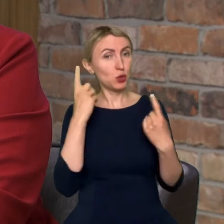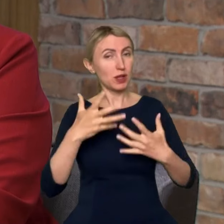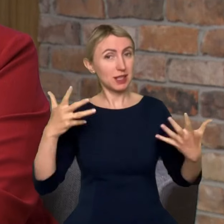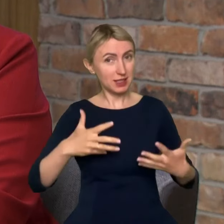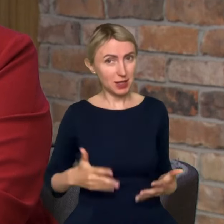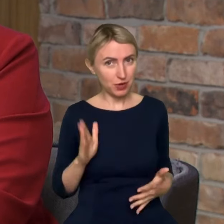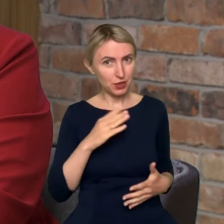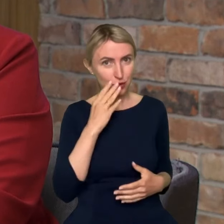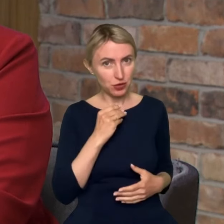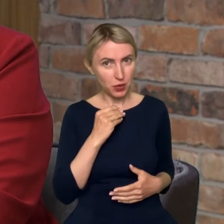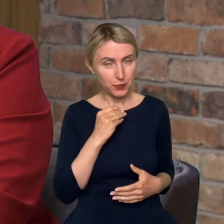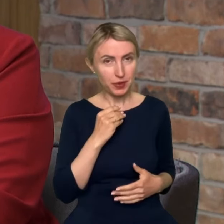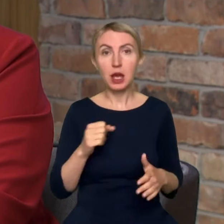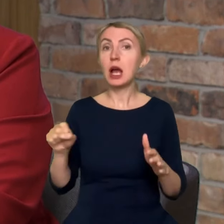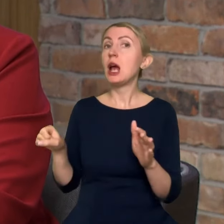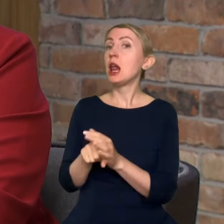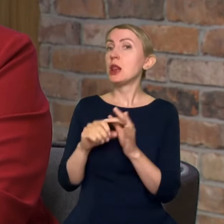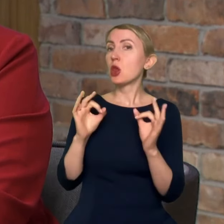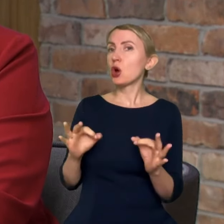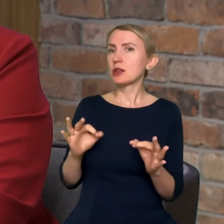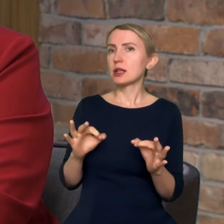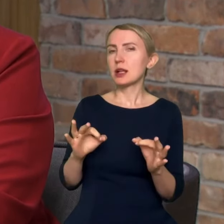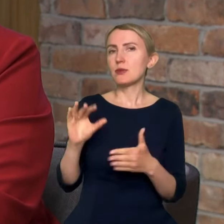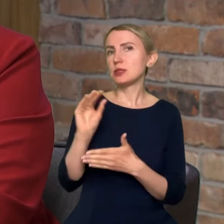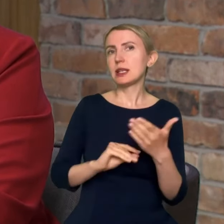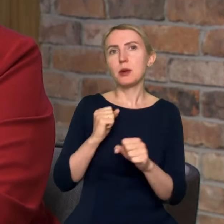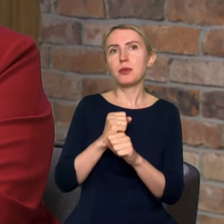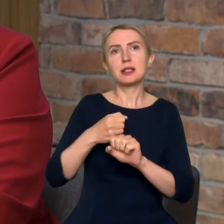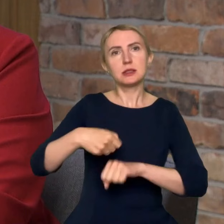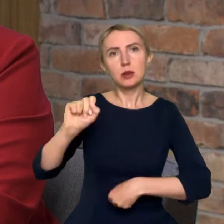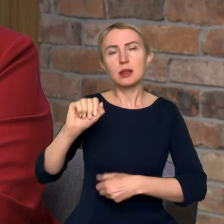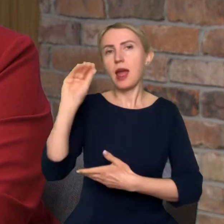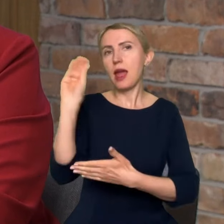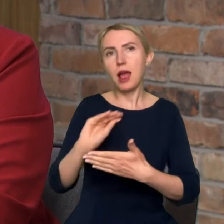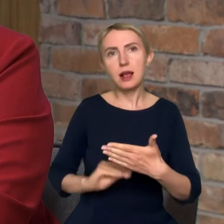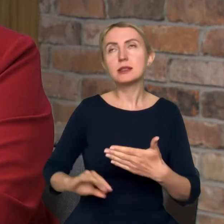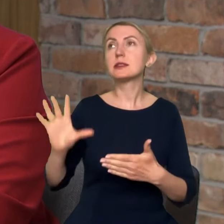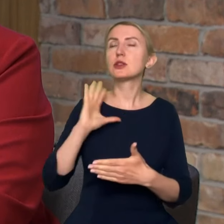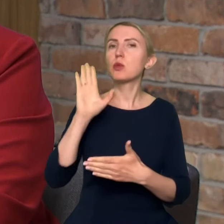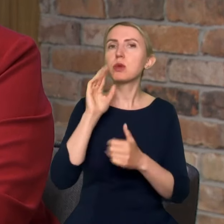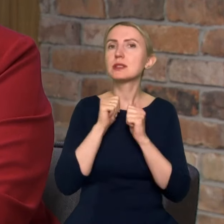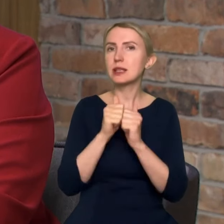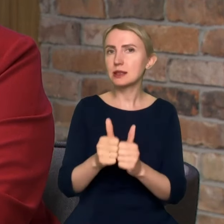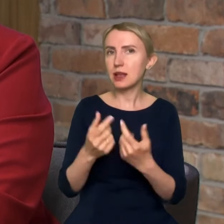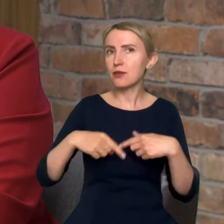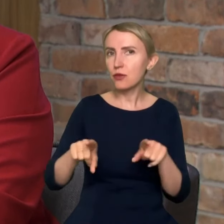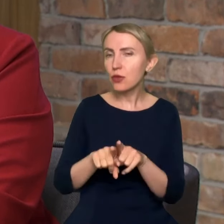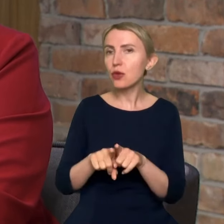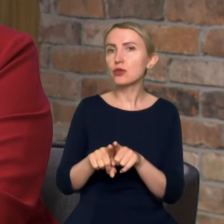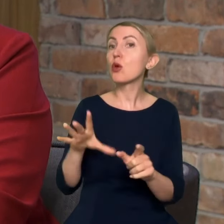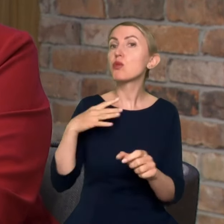Znaczy, do tej pory pisanie prac dyplomowych, czy eseju spełniało pewną rolę, prawda? Znaczy, to była praca